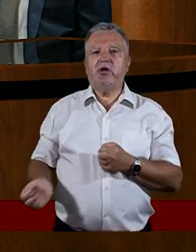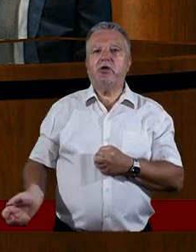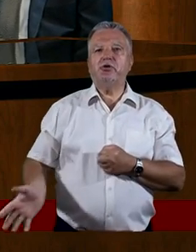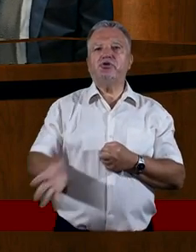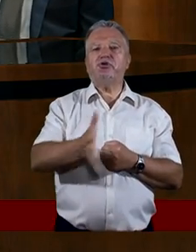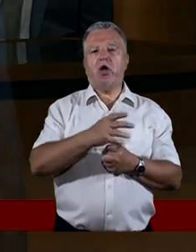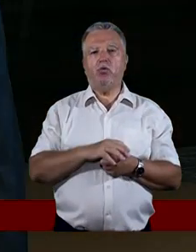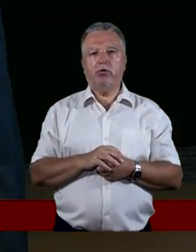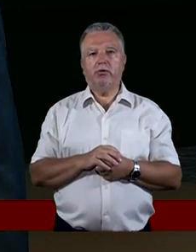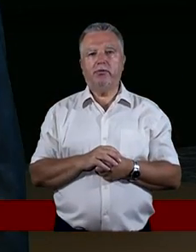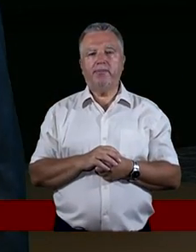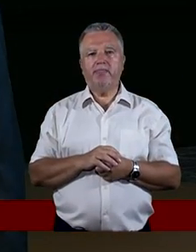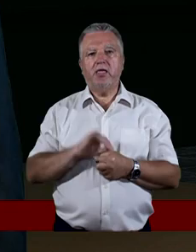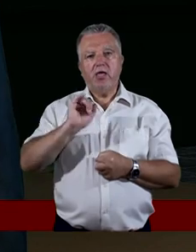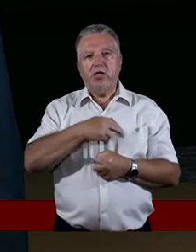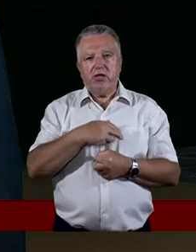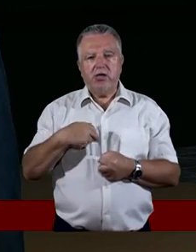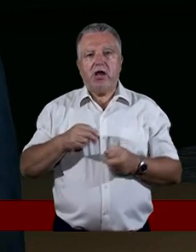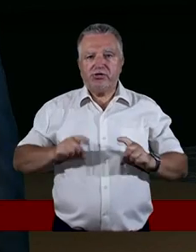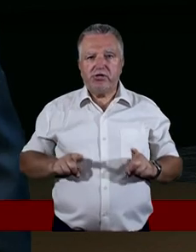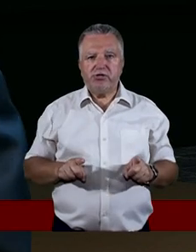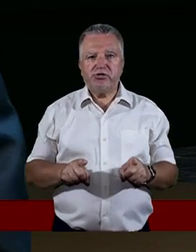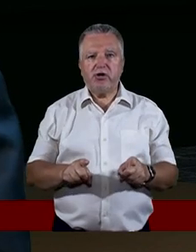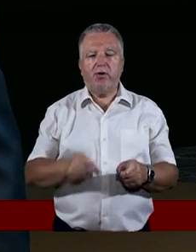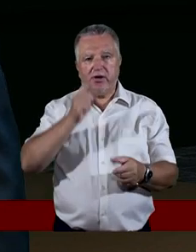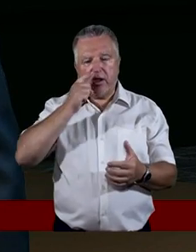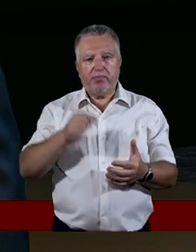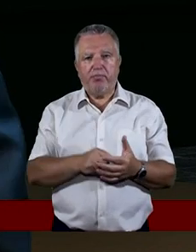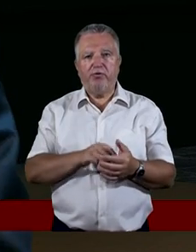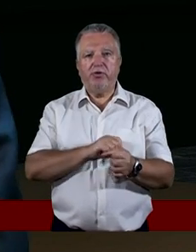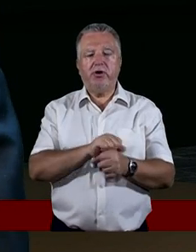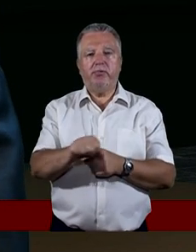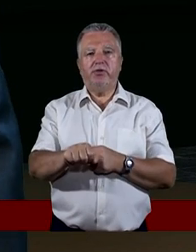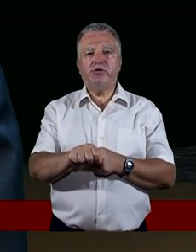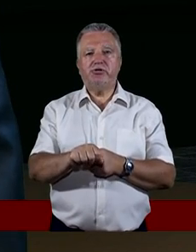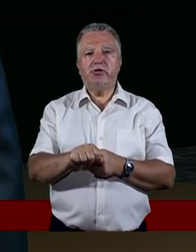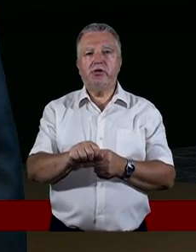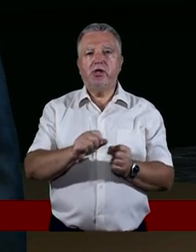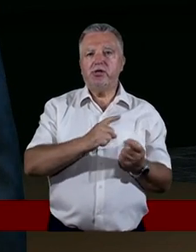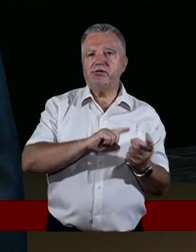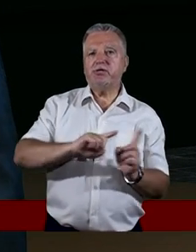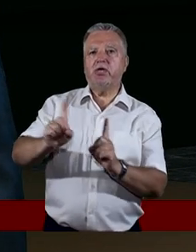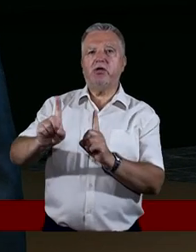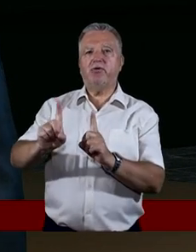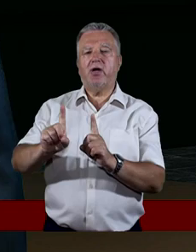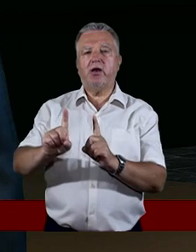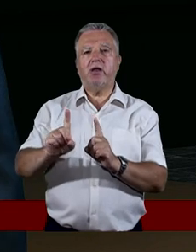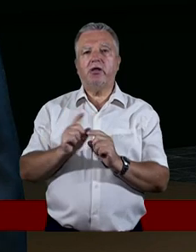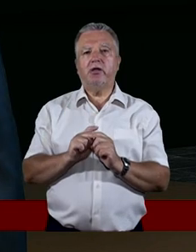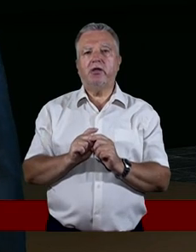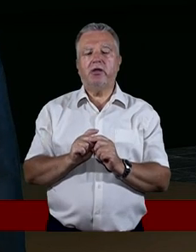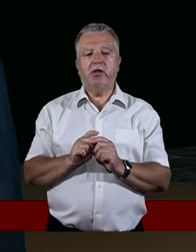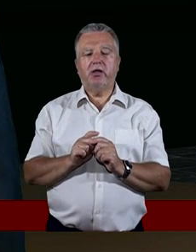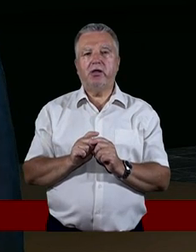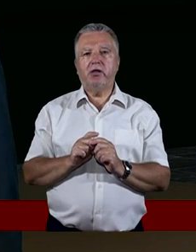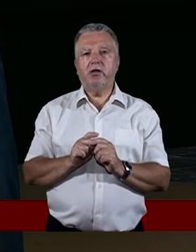Także i nasze działania powinny być kierowane bardzo szeroko